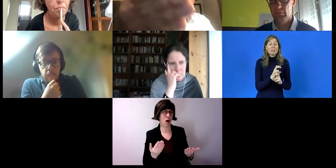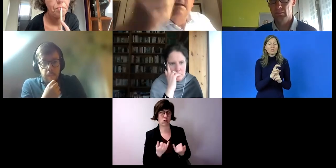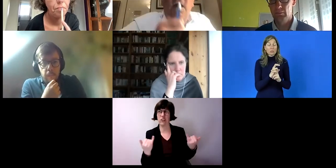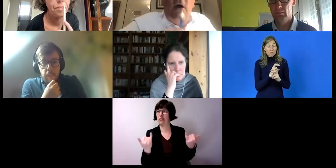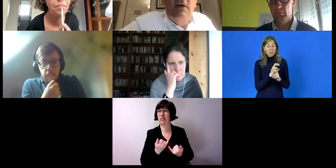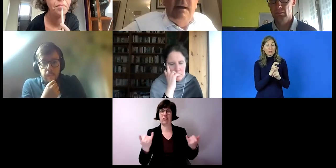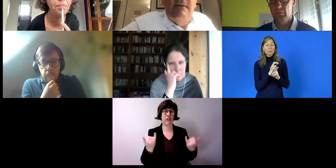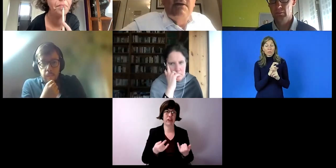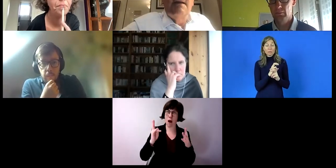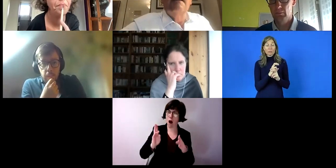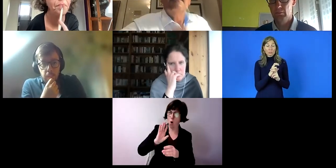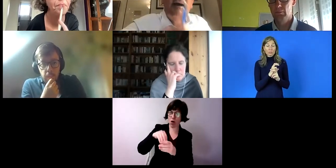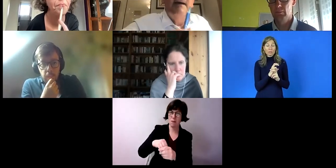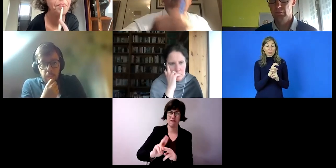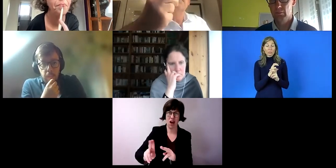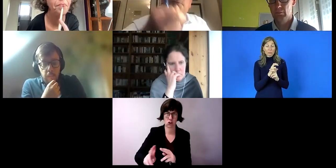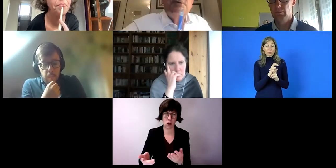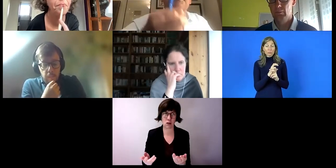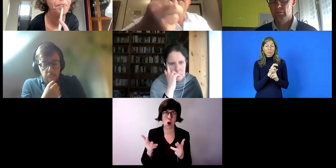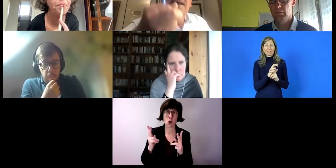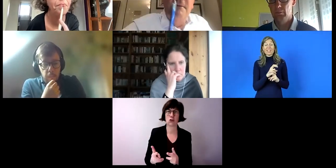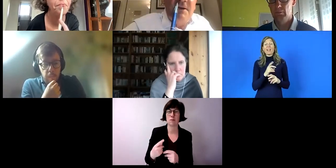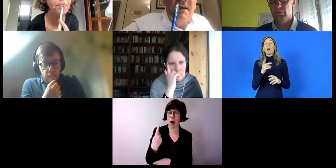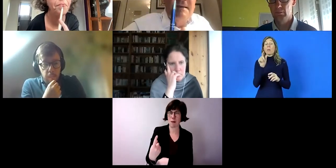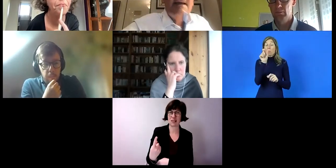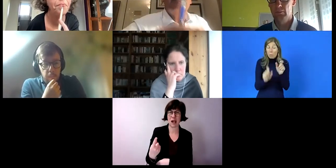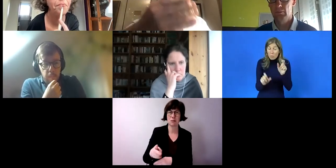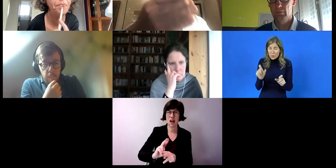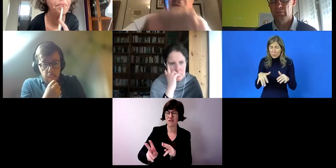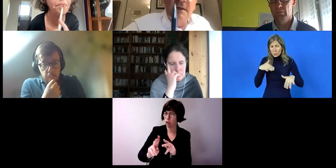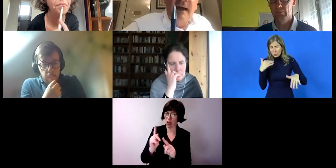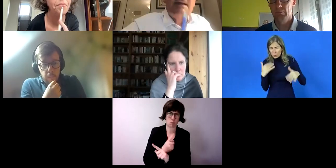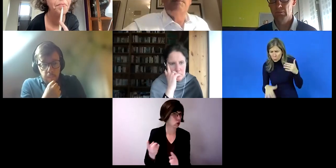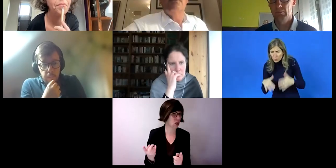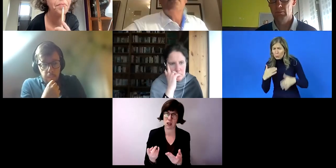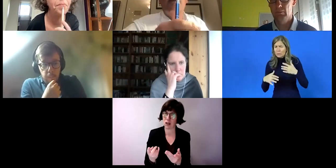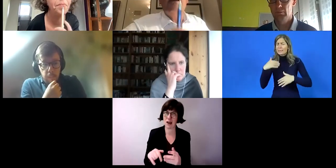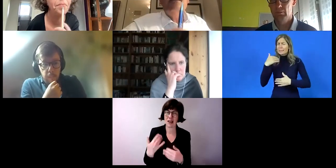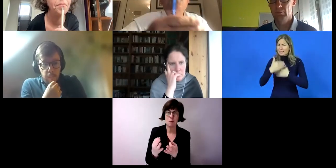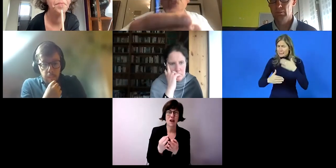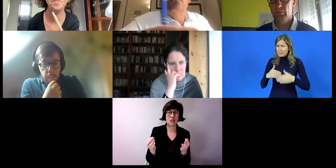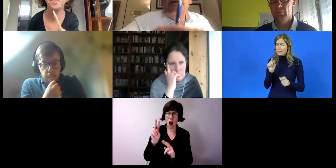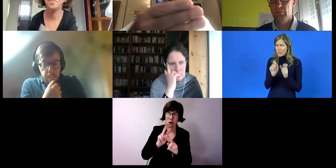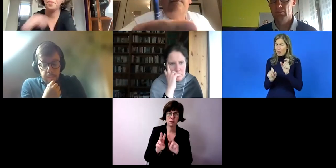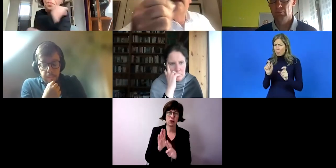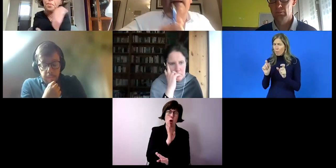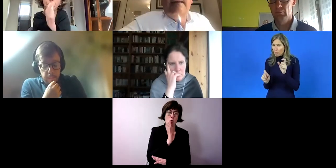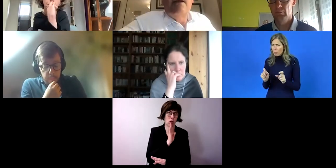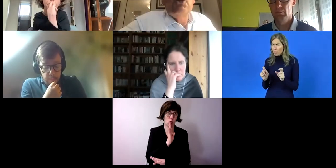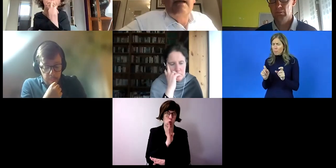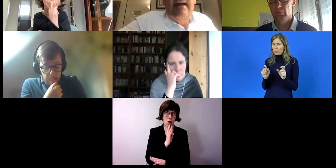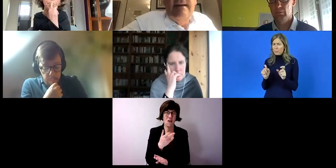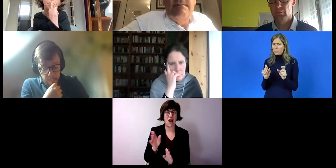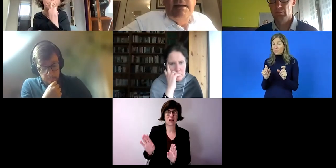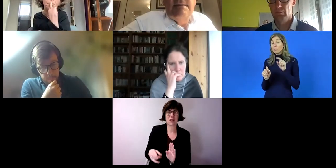Die sind ja auch in den Werkstätten. Ja, aber die müssten nicht in Werkstätten sein. Da würde Tagesbetreuung reichen und dort ist vielleicht ein